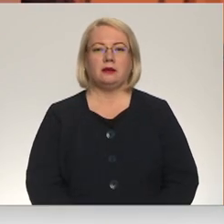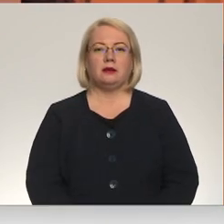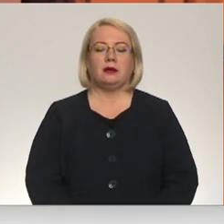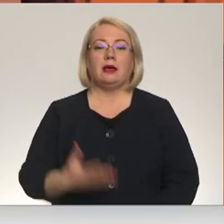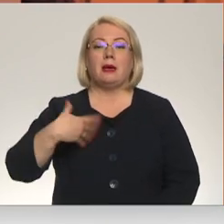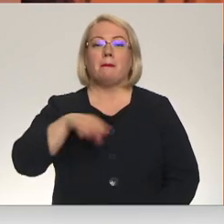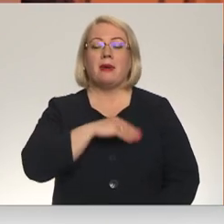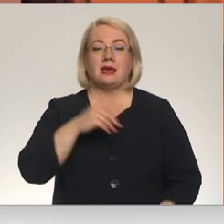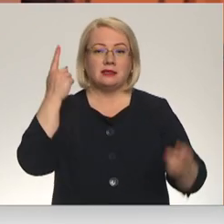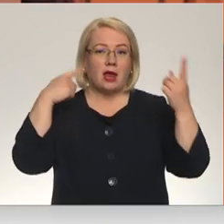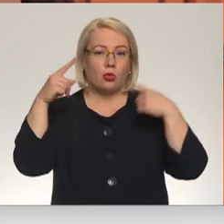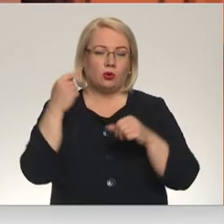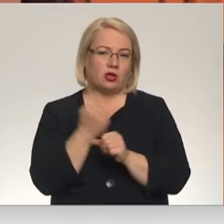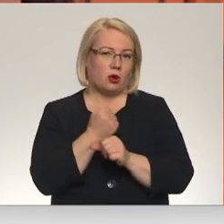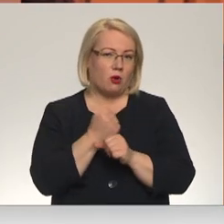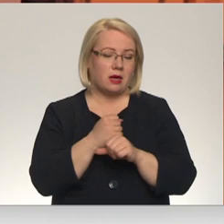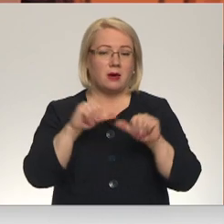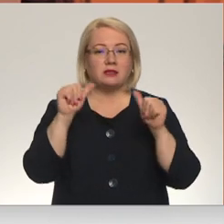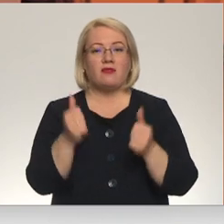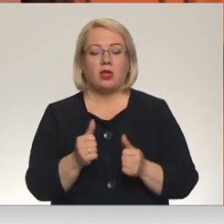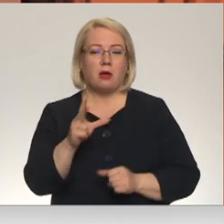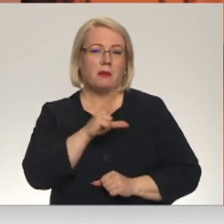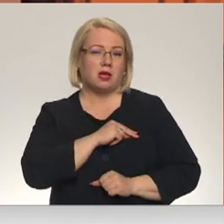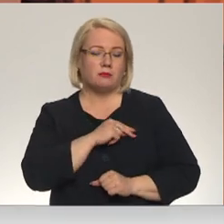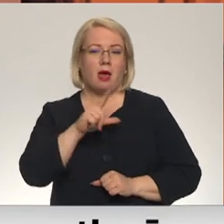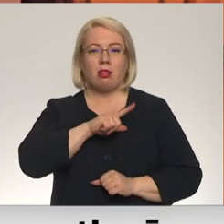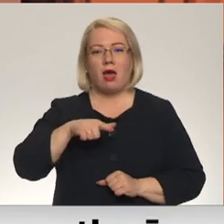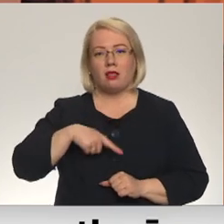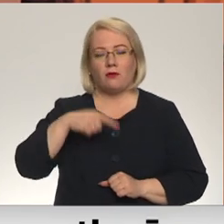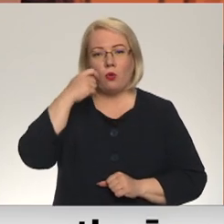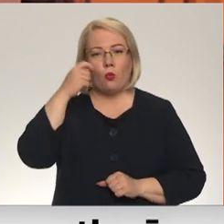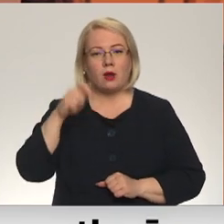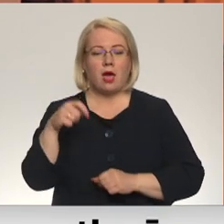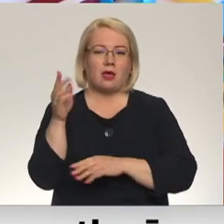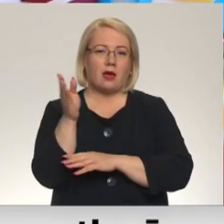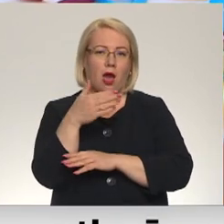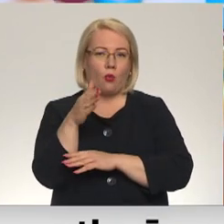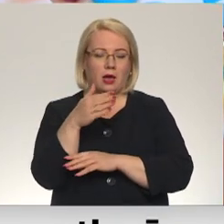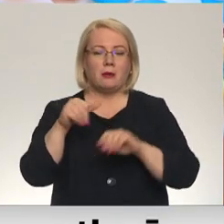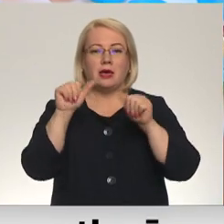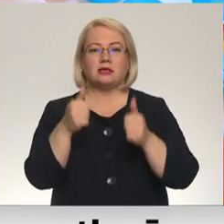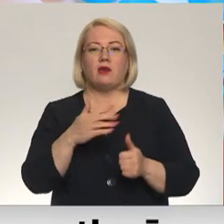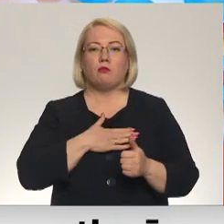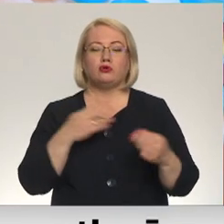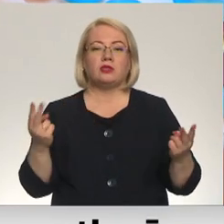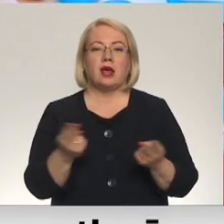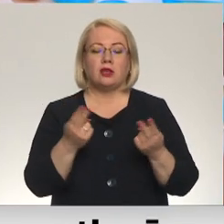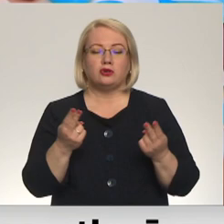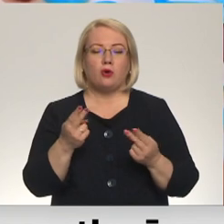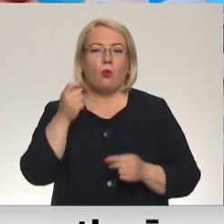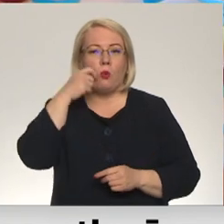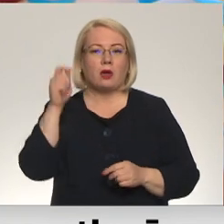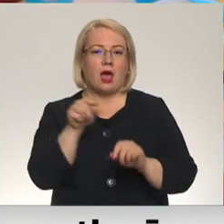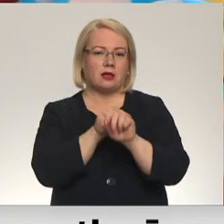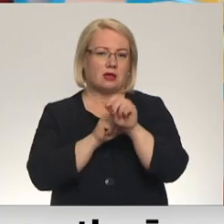Mēs radoši darbojāmies, veidojām piespraudus ar Latvijas un Ukraiņas karogiem, izveidojām mūsu tradicionālās Ukraiņas aprotas.